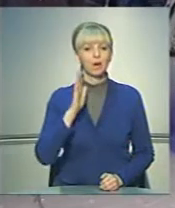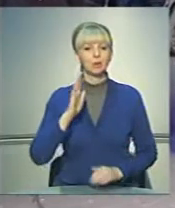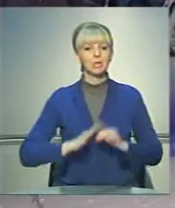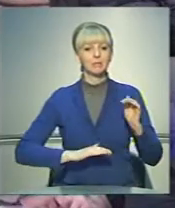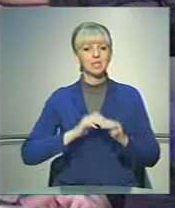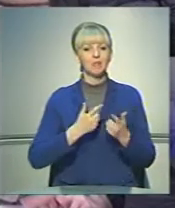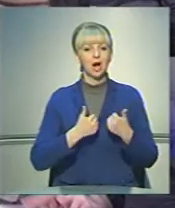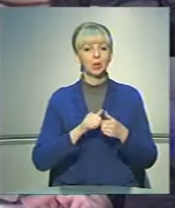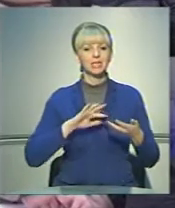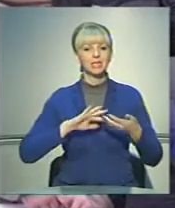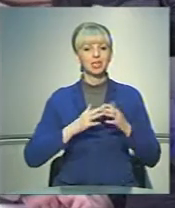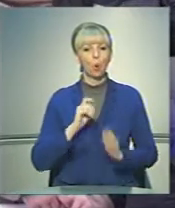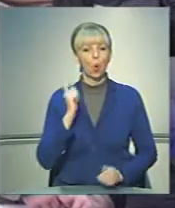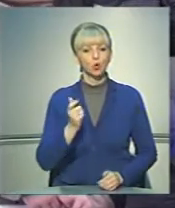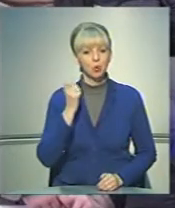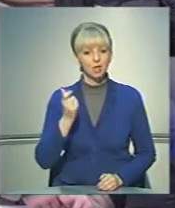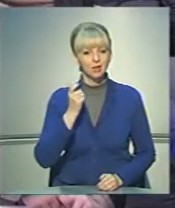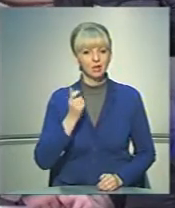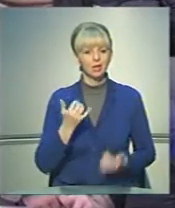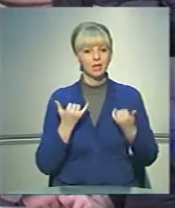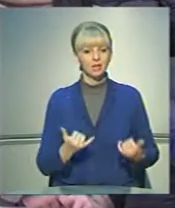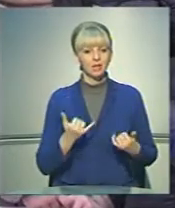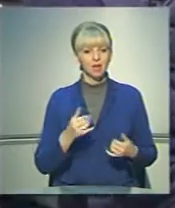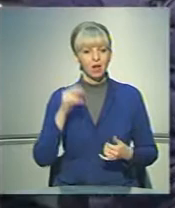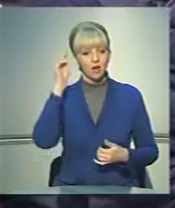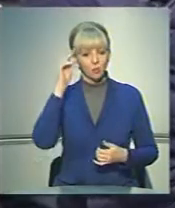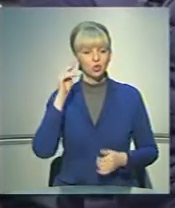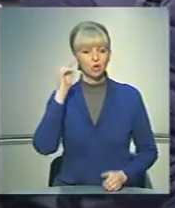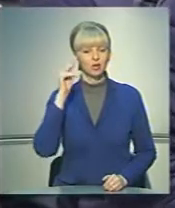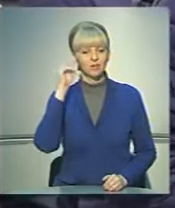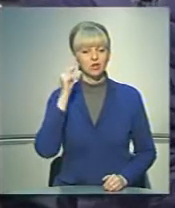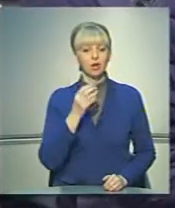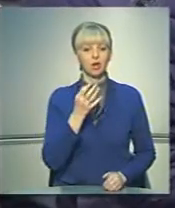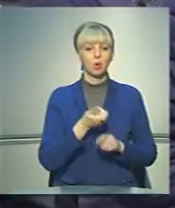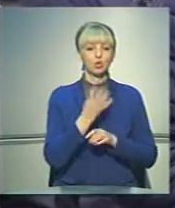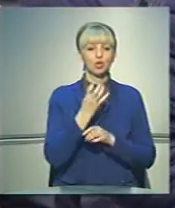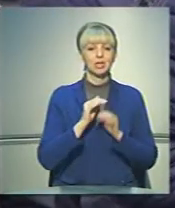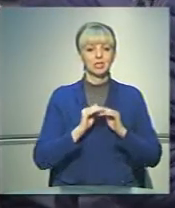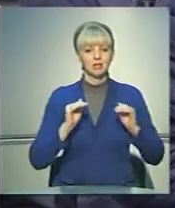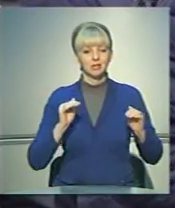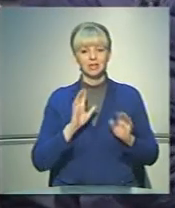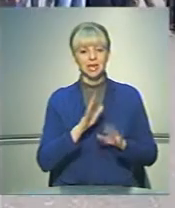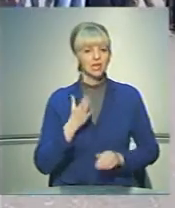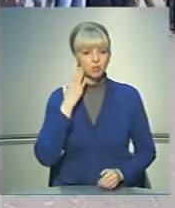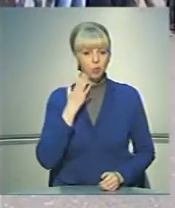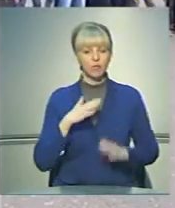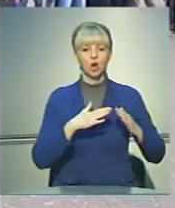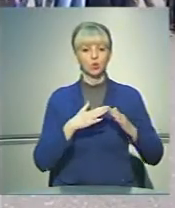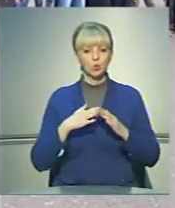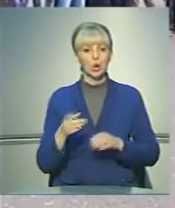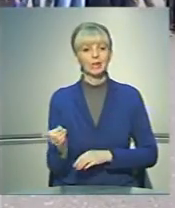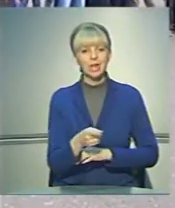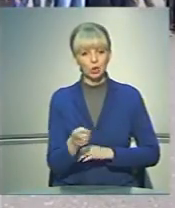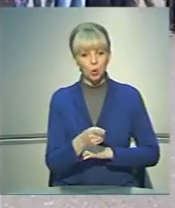спеціалісти в галузі сільського господарства. На сьогодні в училищі навчається понад 400 учнів не лише з Буковини, а й сусідніх